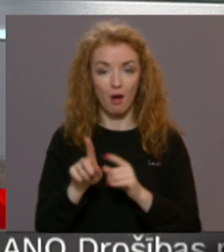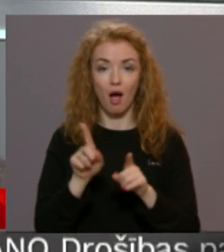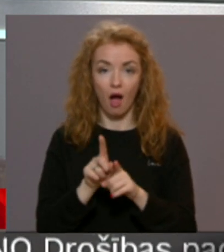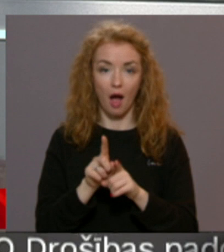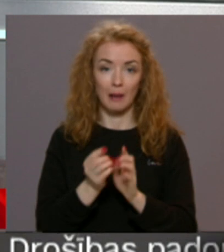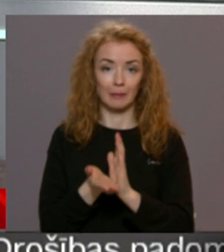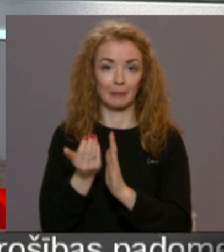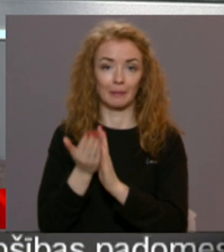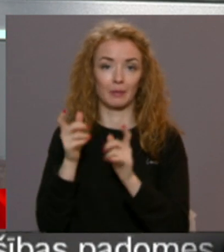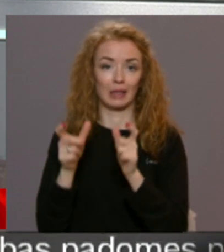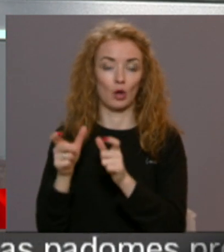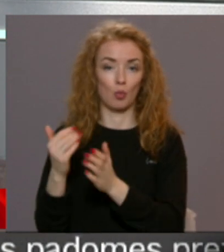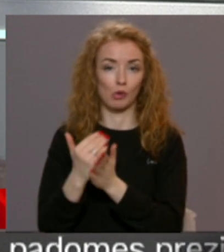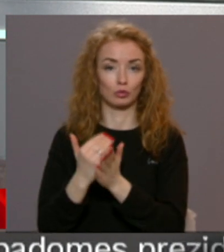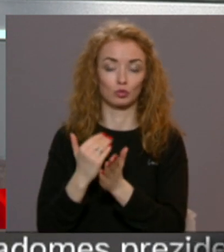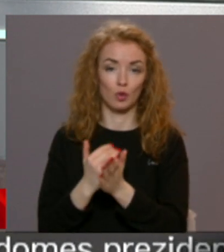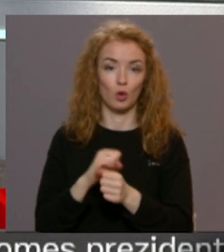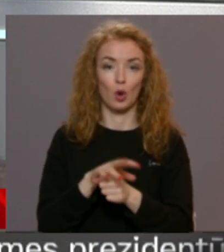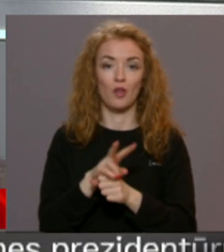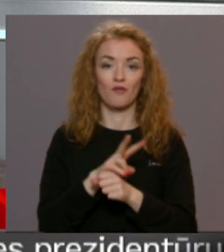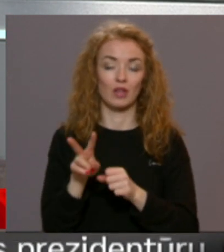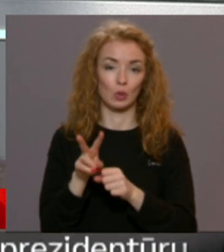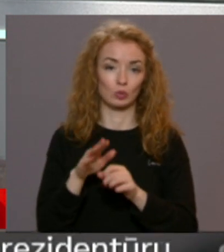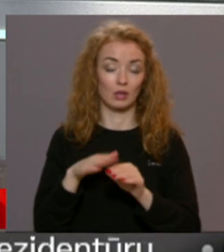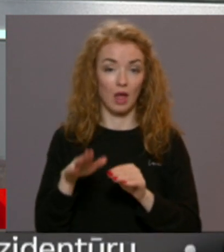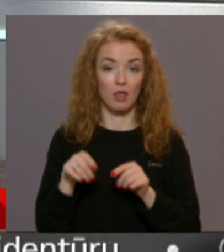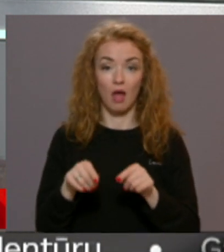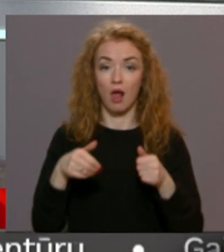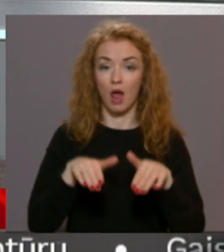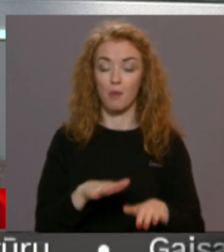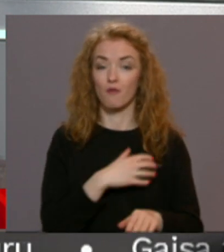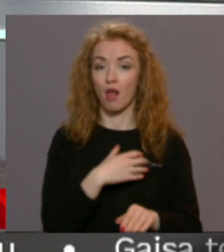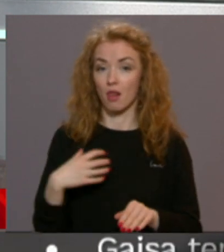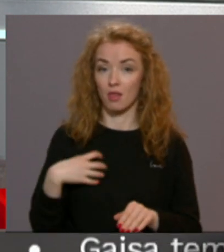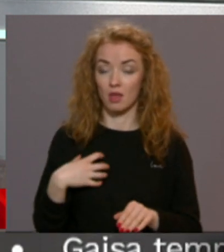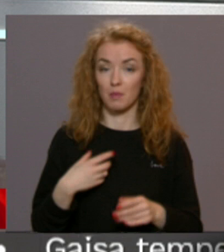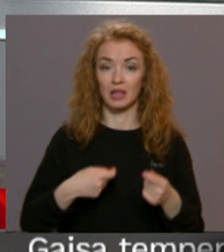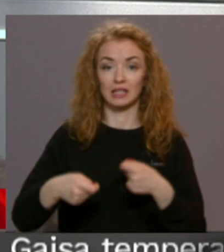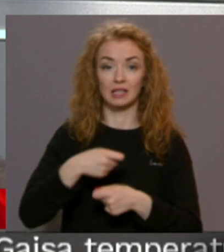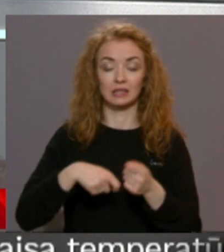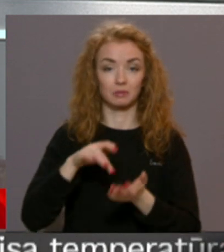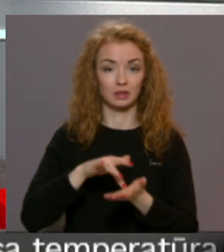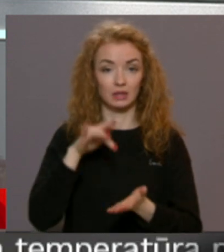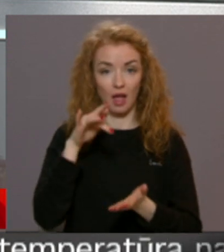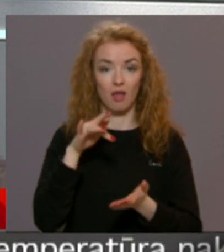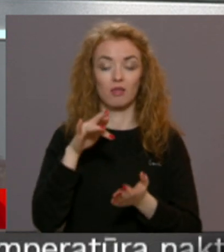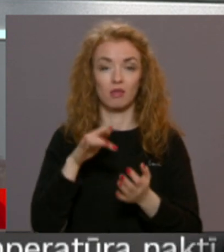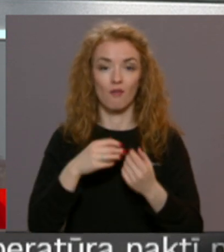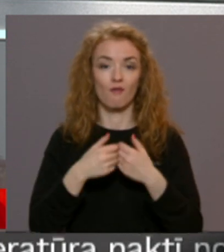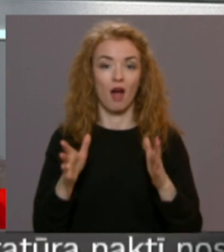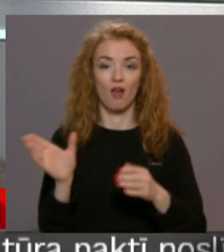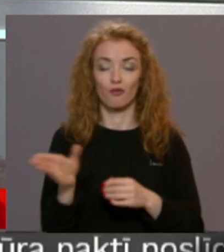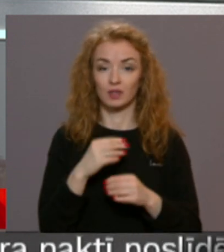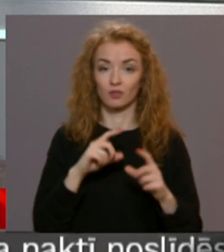citi ierobežojumi COVID-19 izplatības mazināšanai. Tā lēmusi valdība. Tiesniecības centros darbu varēs atsākt